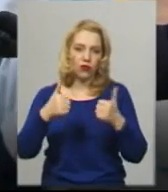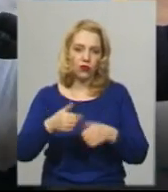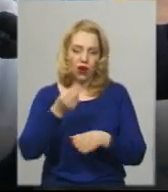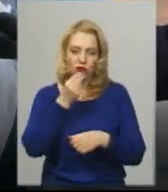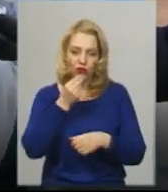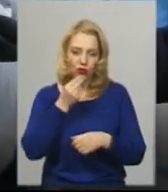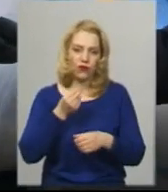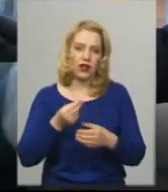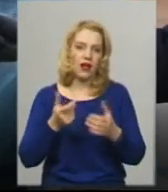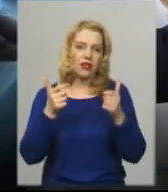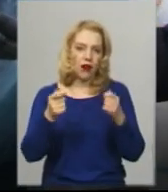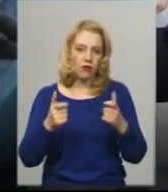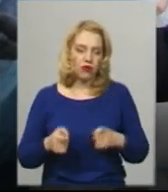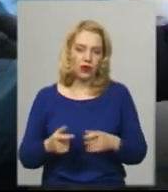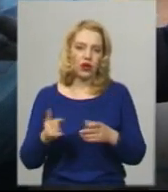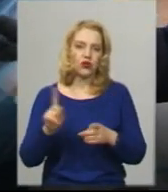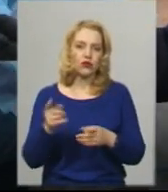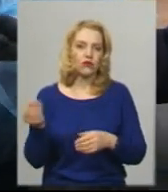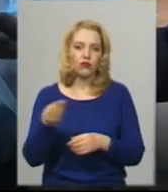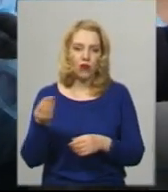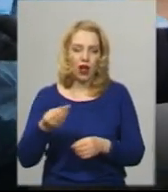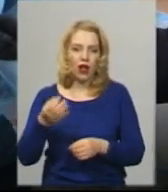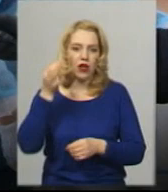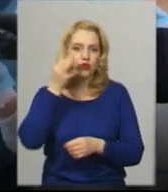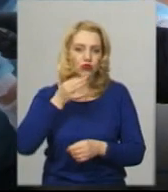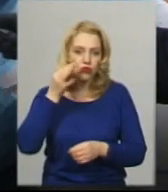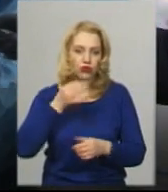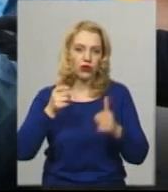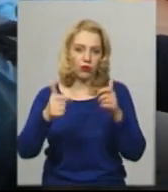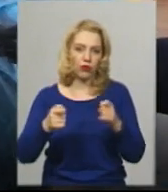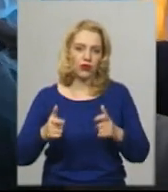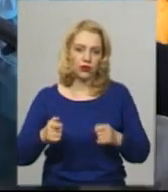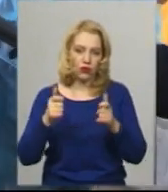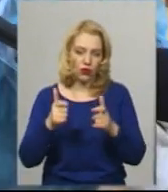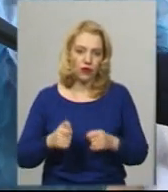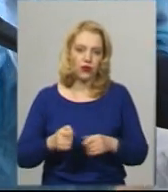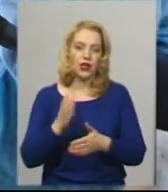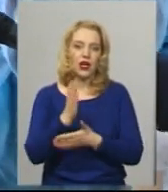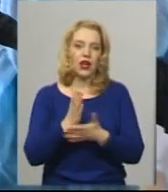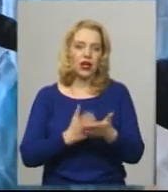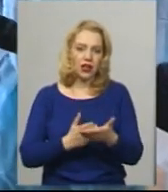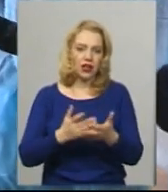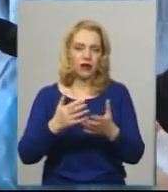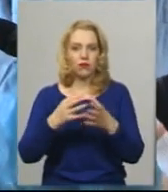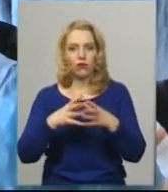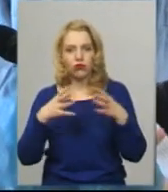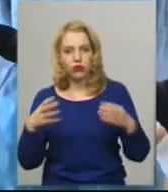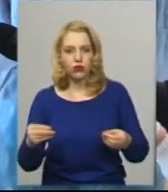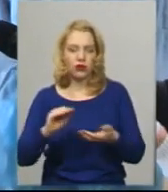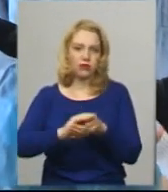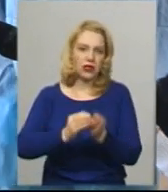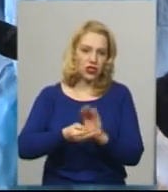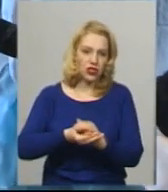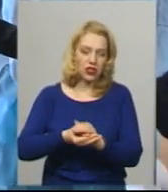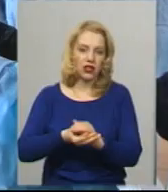муку, цукор привезли пофасований, хлібобулочні продукти, хліб і пиріжки,